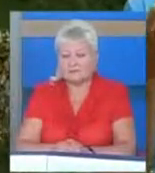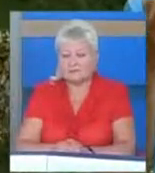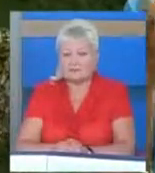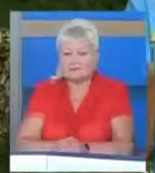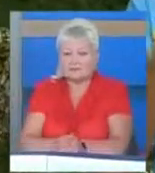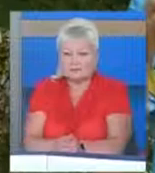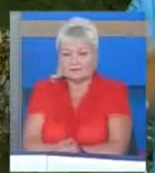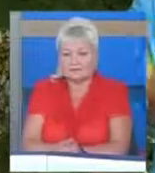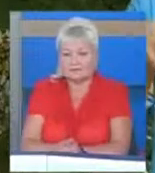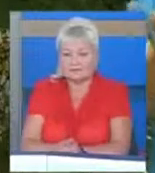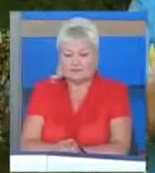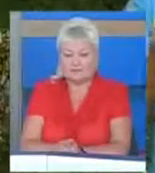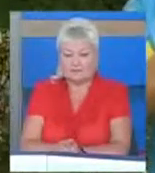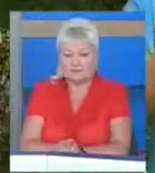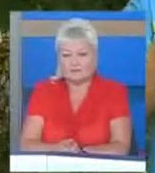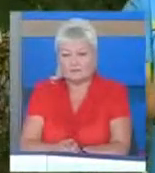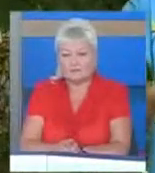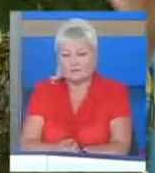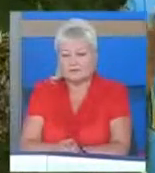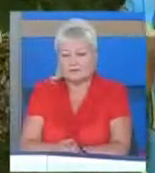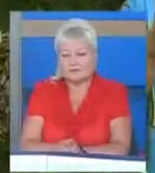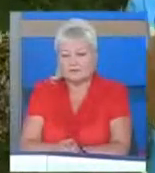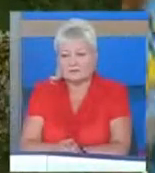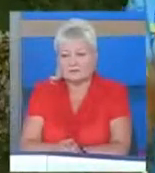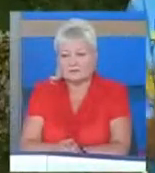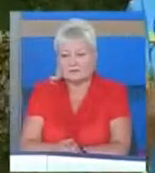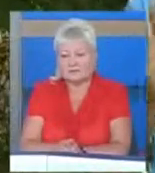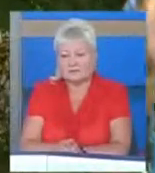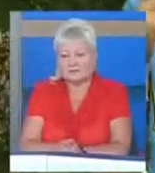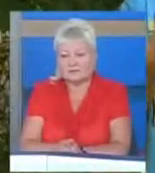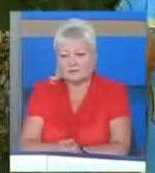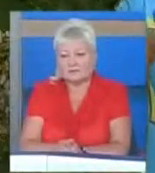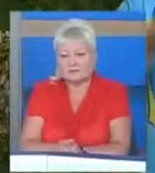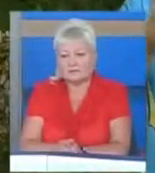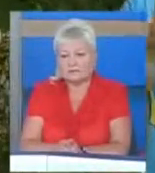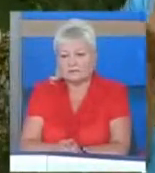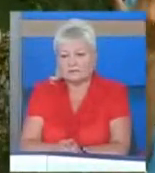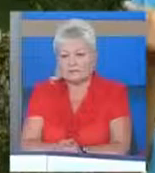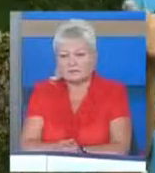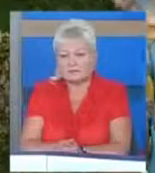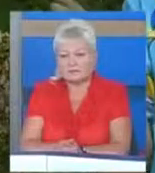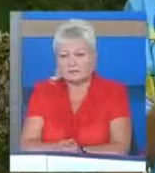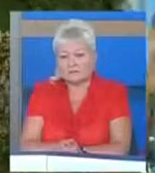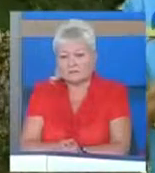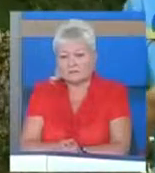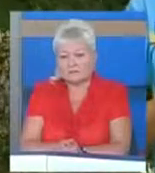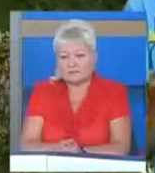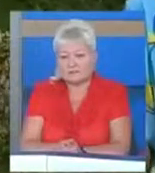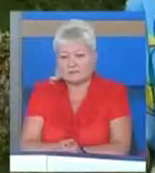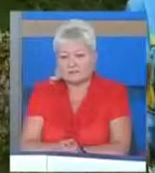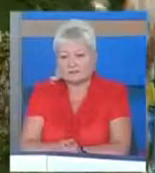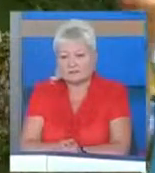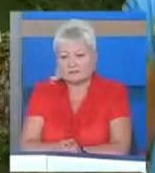обрали, вибрали в збірну команду України. Я приймала участь в чемпіонатах України, чемпіонату